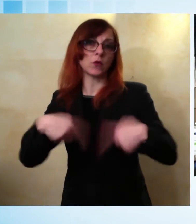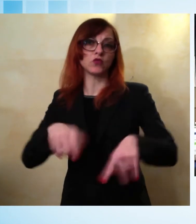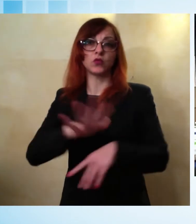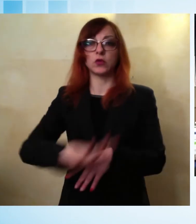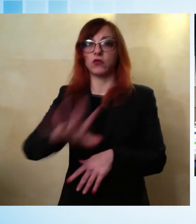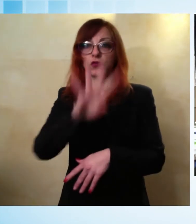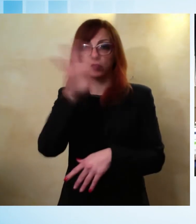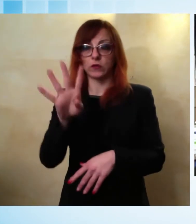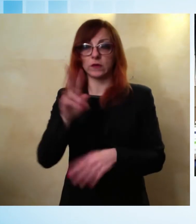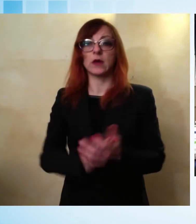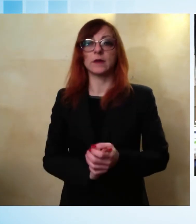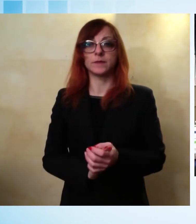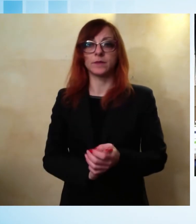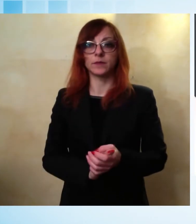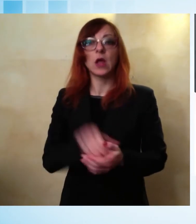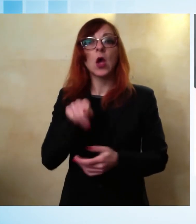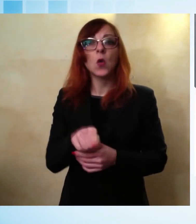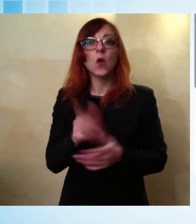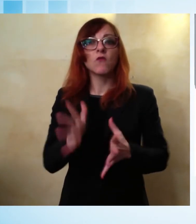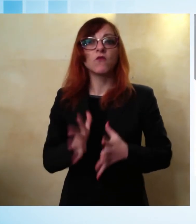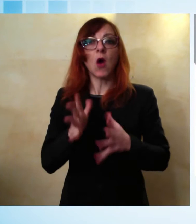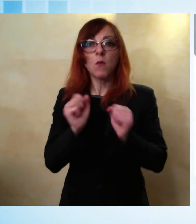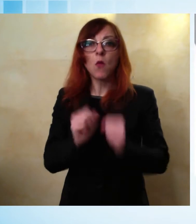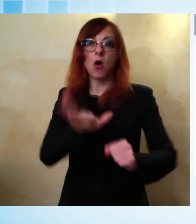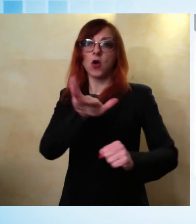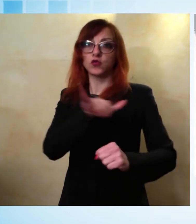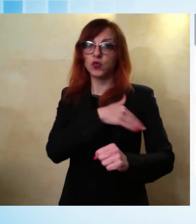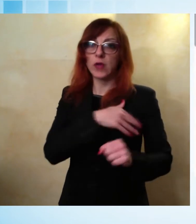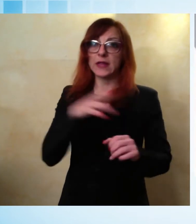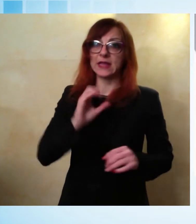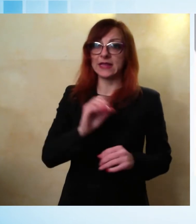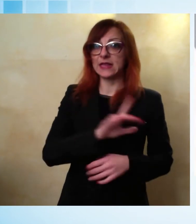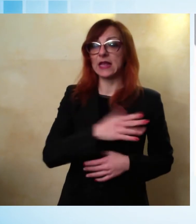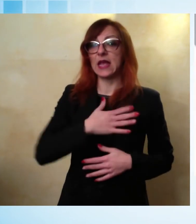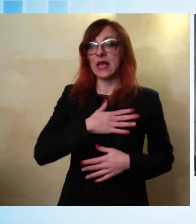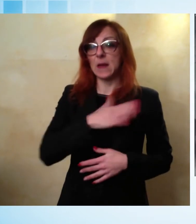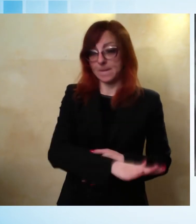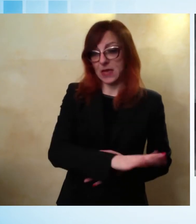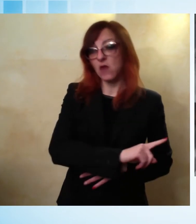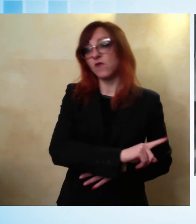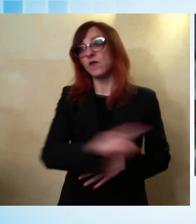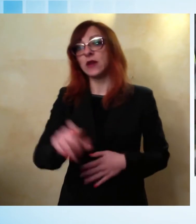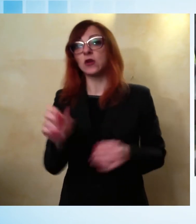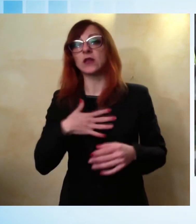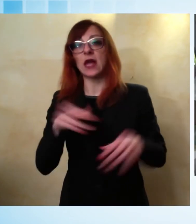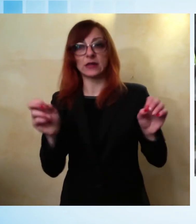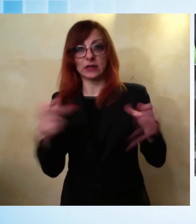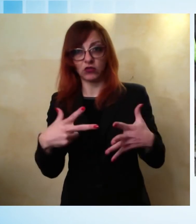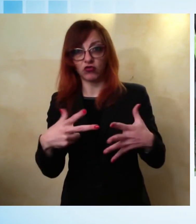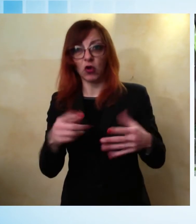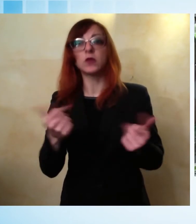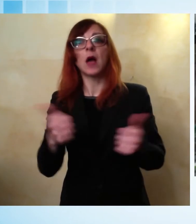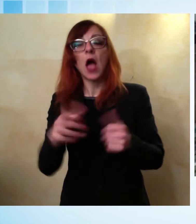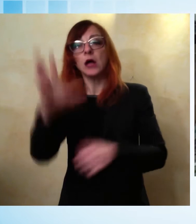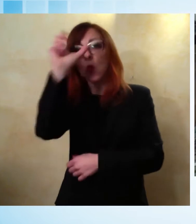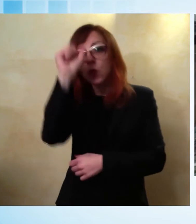su base volontaria, non solo agli scolari e studenti da 0 a 18 anni di tutte le scuole di ordine e grado, agli studenti universitari e dei